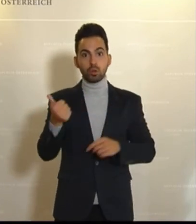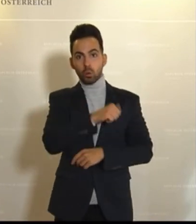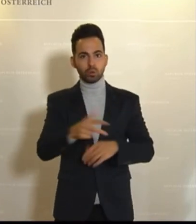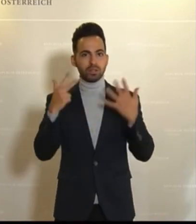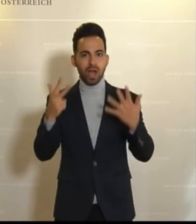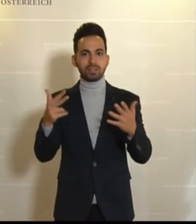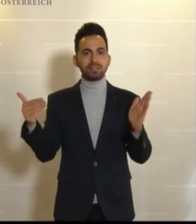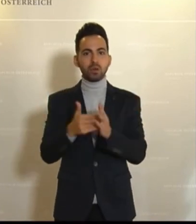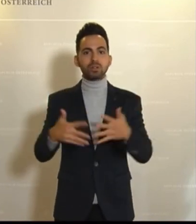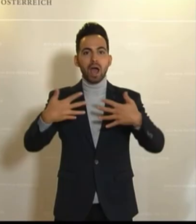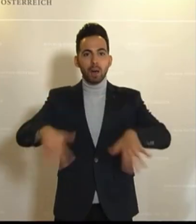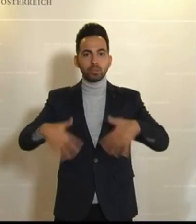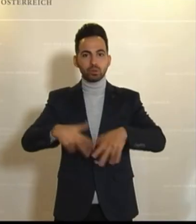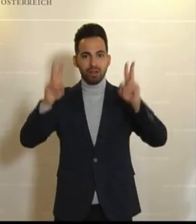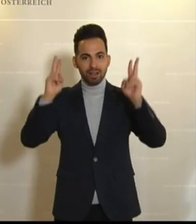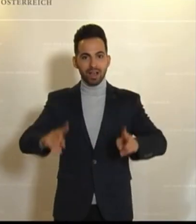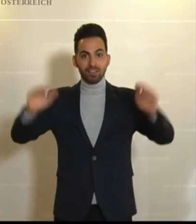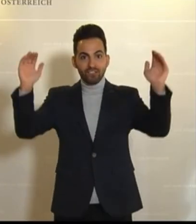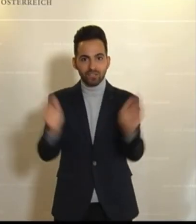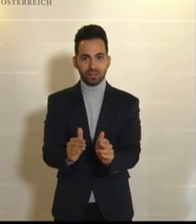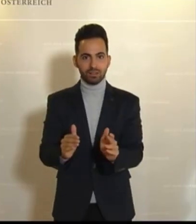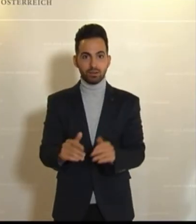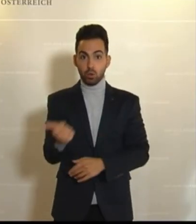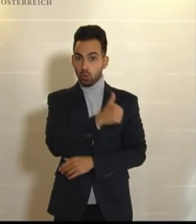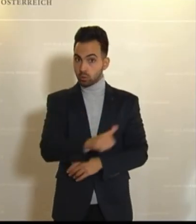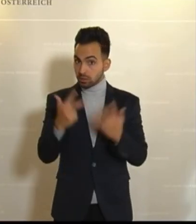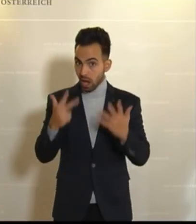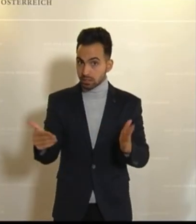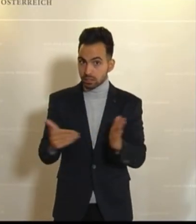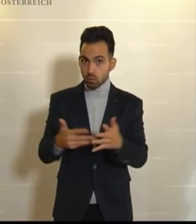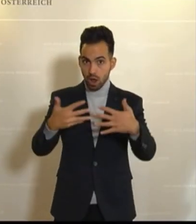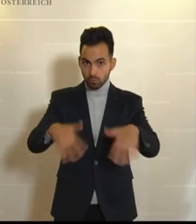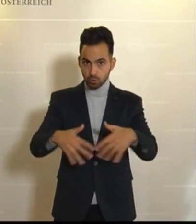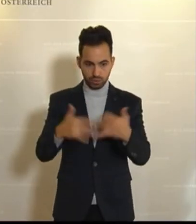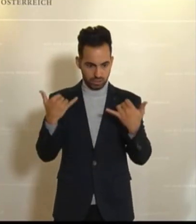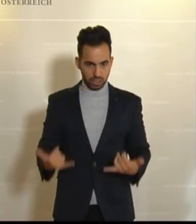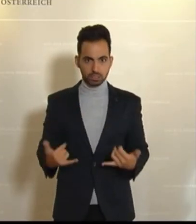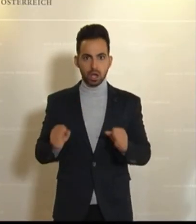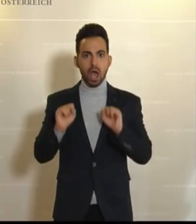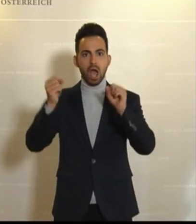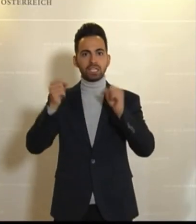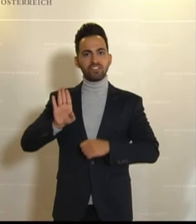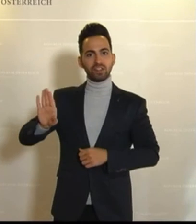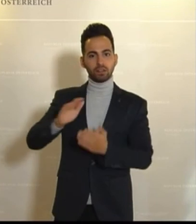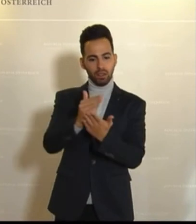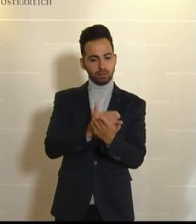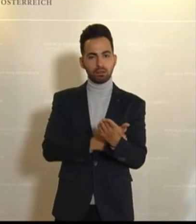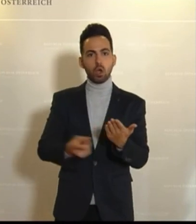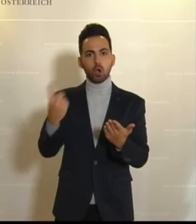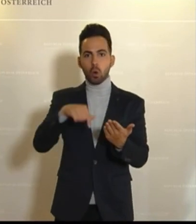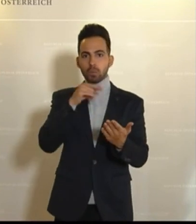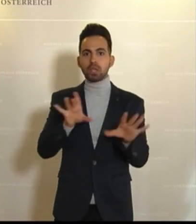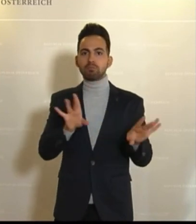wenn man richtig investiert. Und diese 180 Arbeitslose bringen Sie derzeit mit diesen Aktivitäten nicht in Beschäftigung.